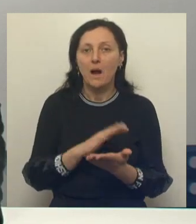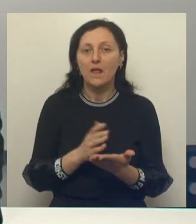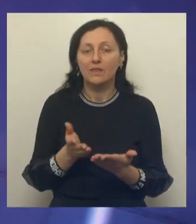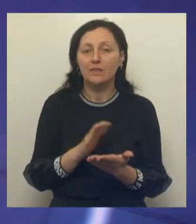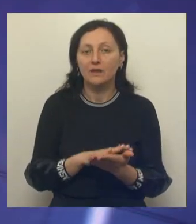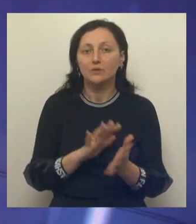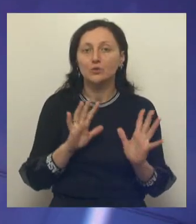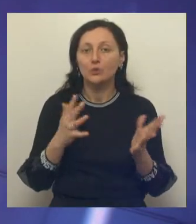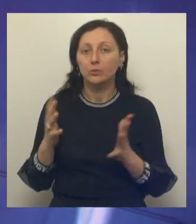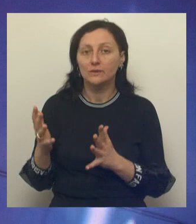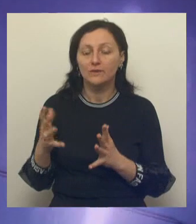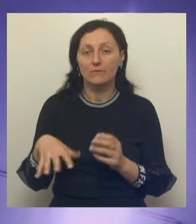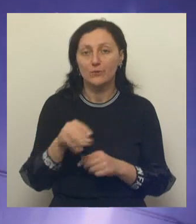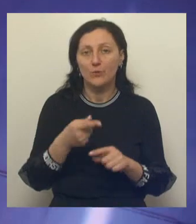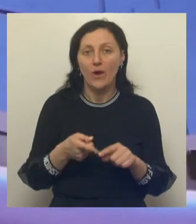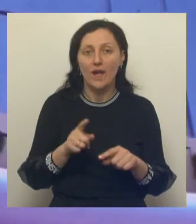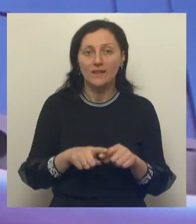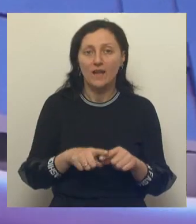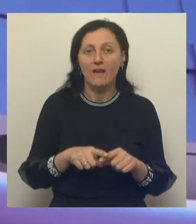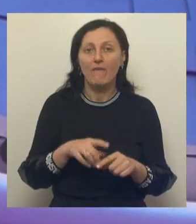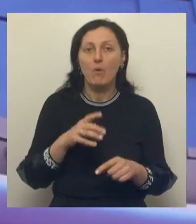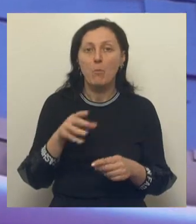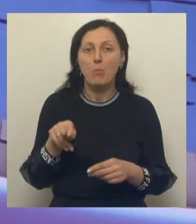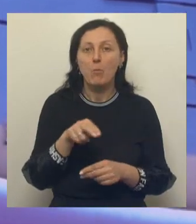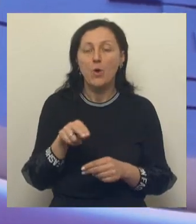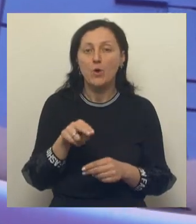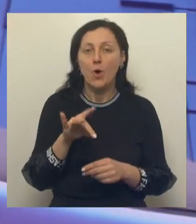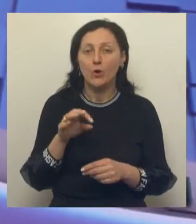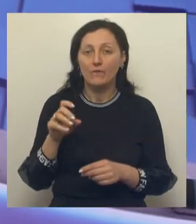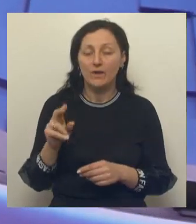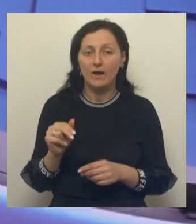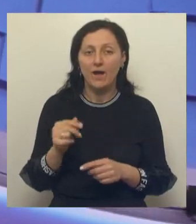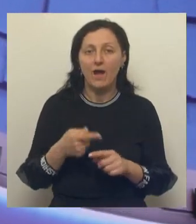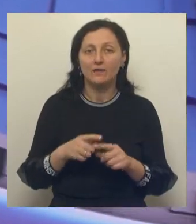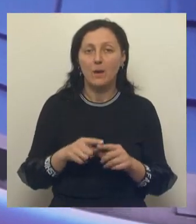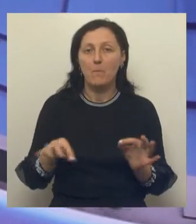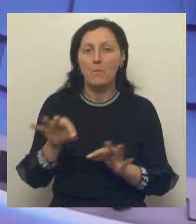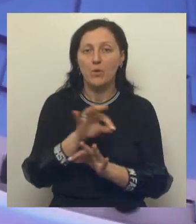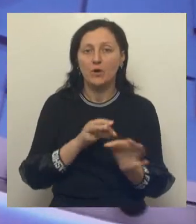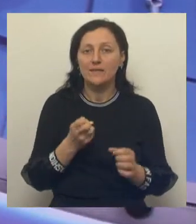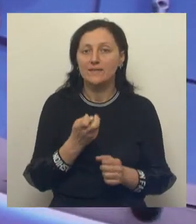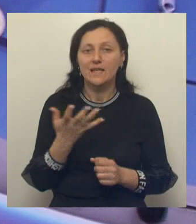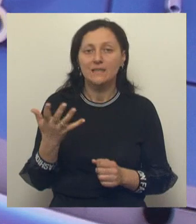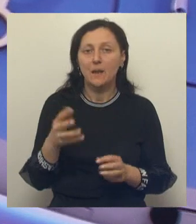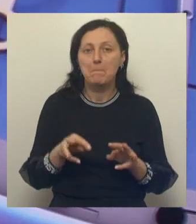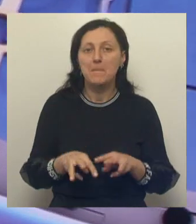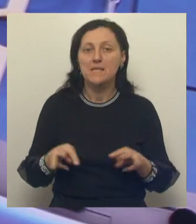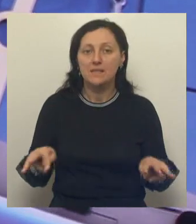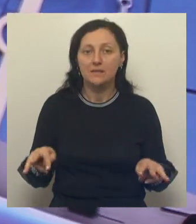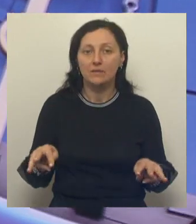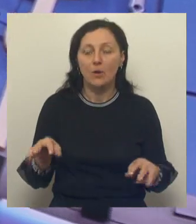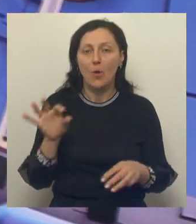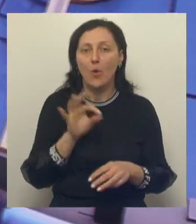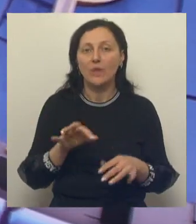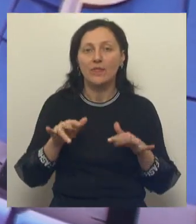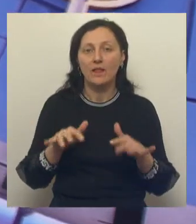событий. Все это внуки Победы Прохоровка. Масштабный проект сразу нескольких региональных министерств по делам